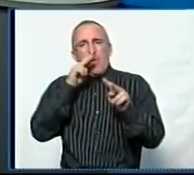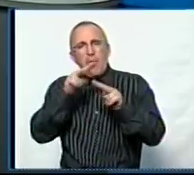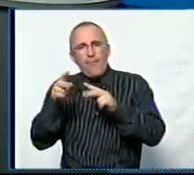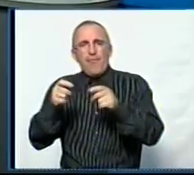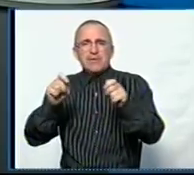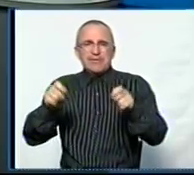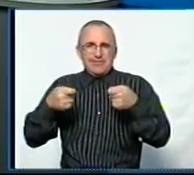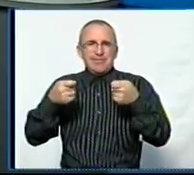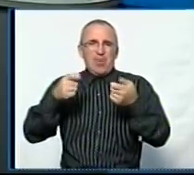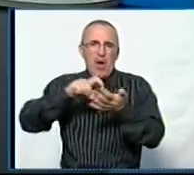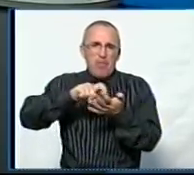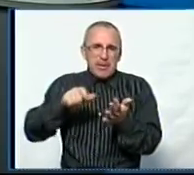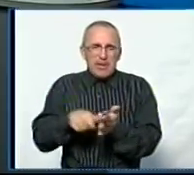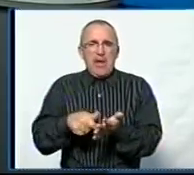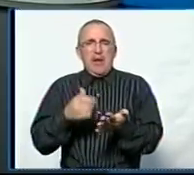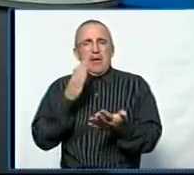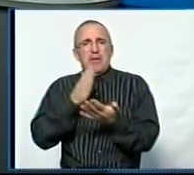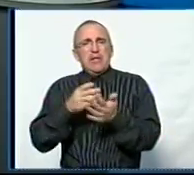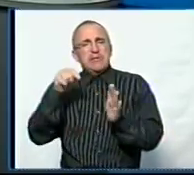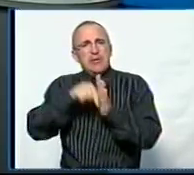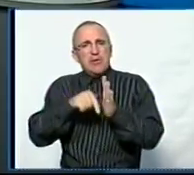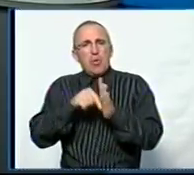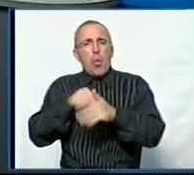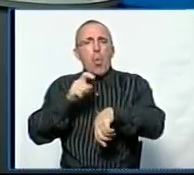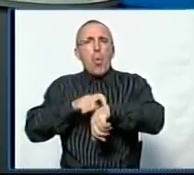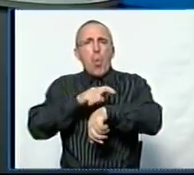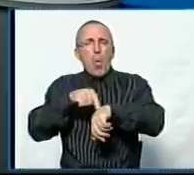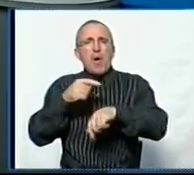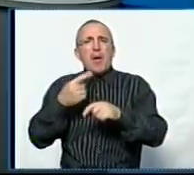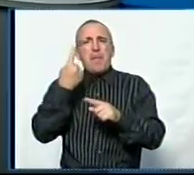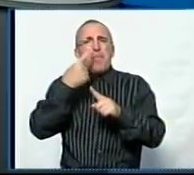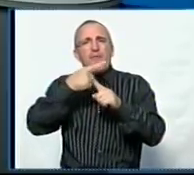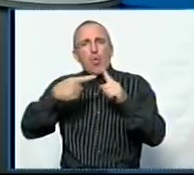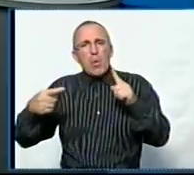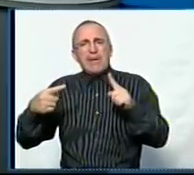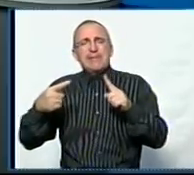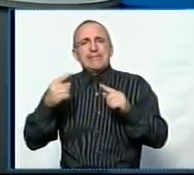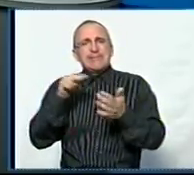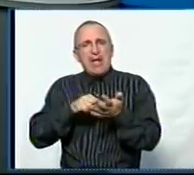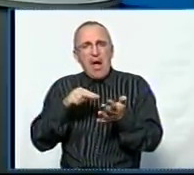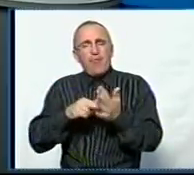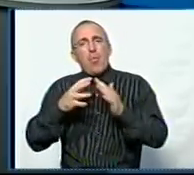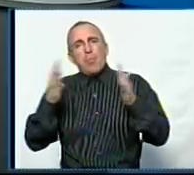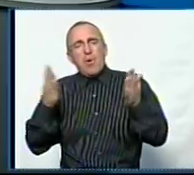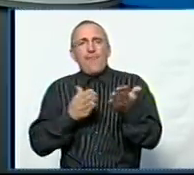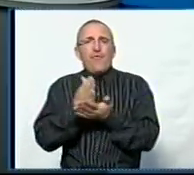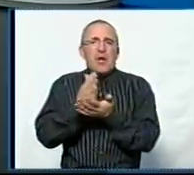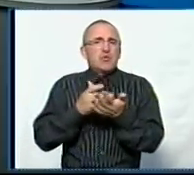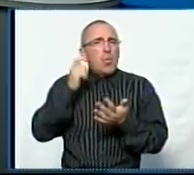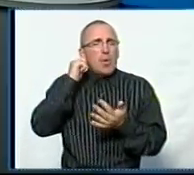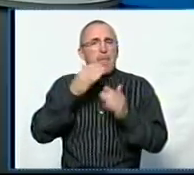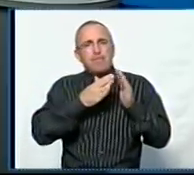кабінетом, має значну кількість годин, півтори ставки і більше, має вислугу років